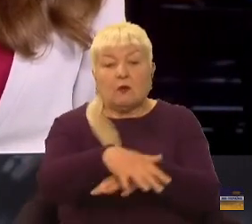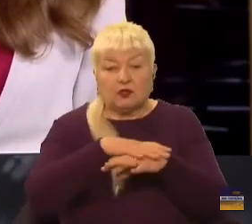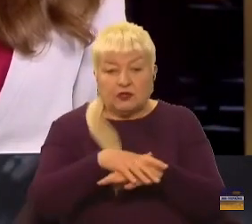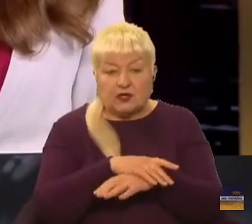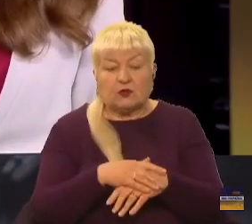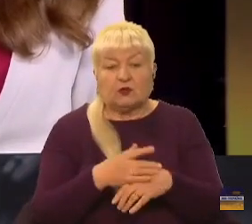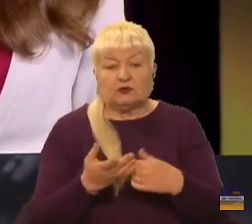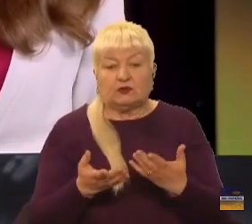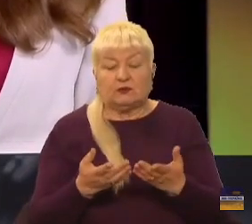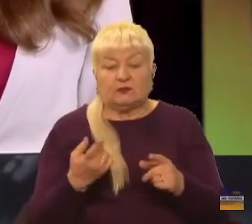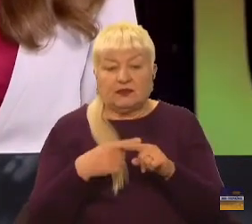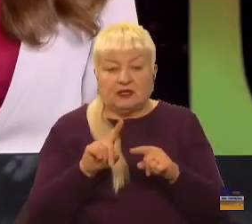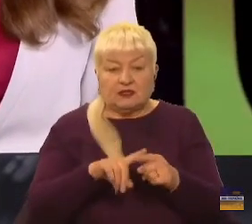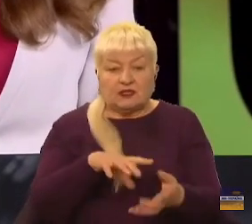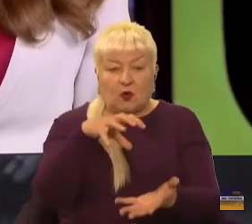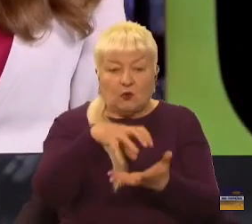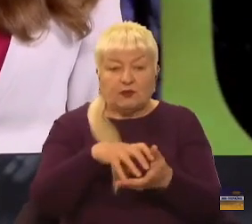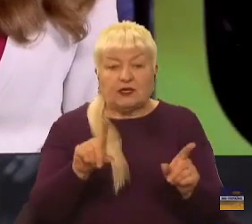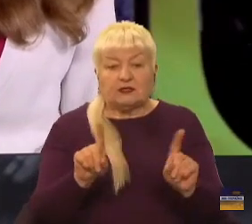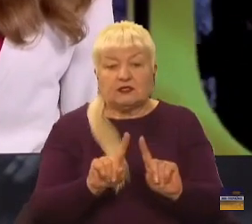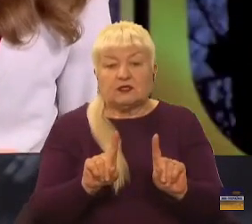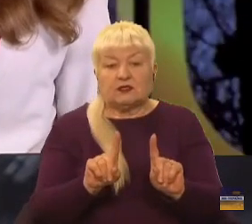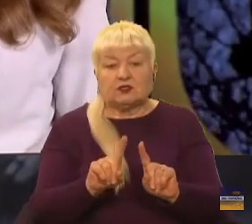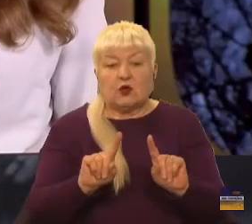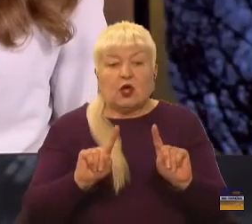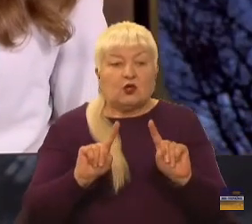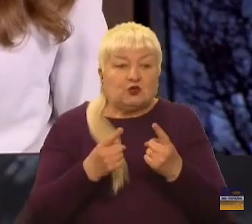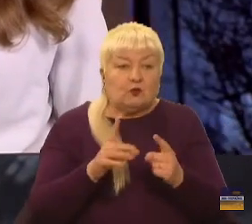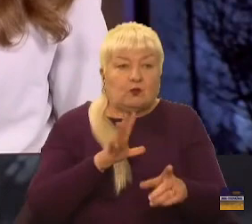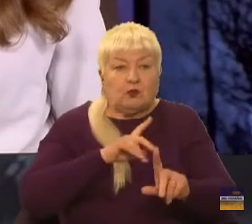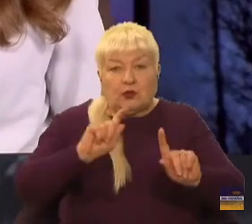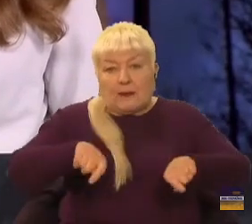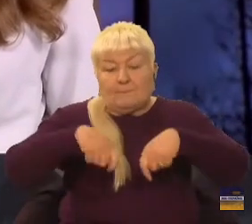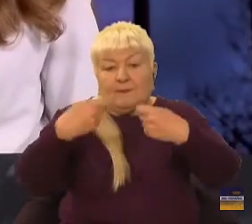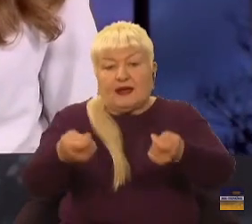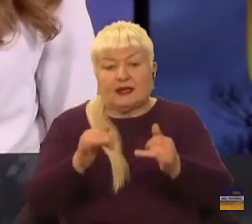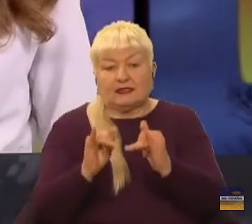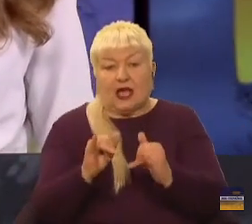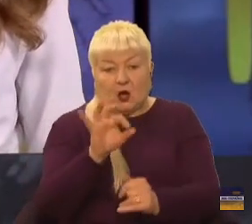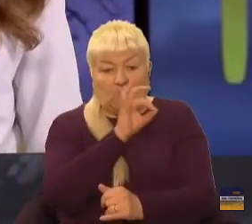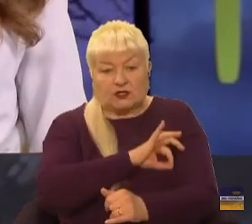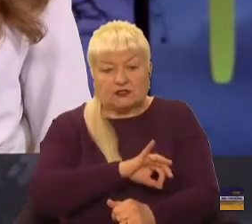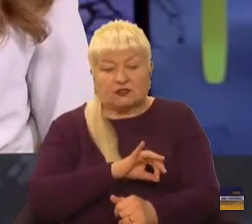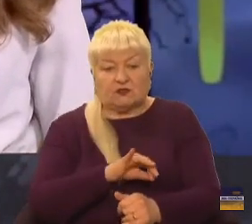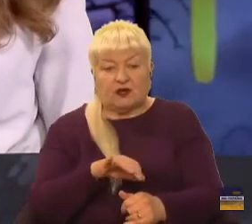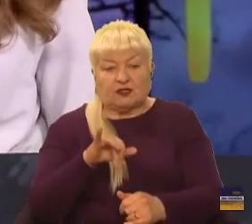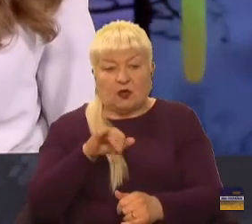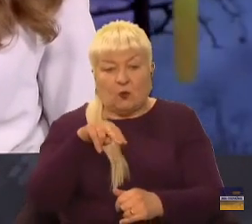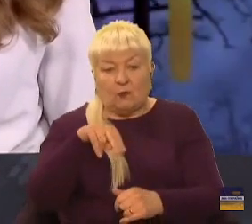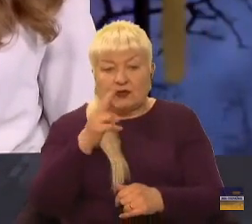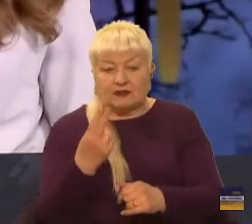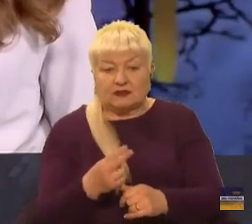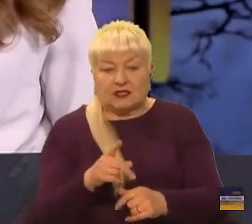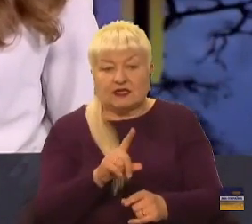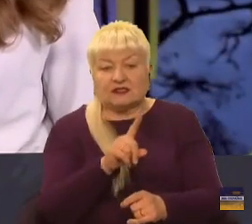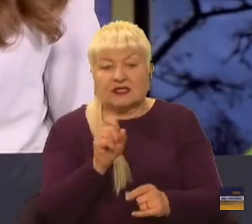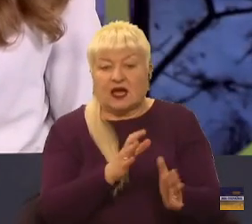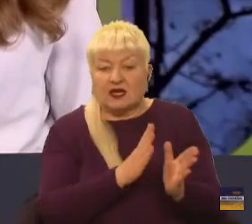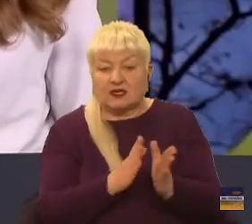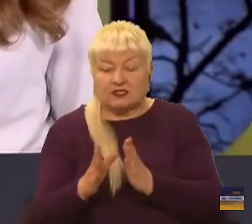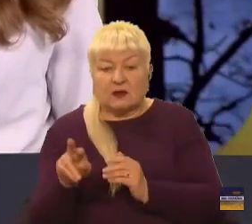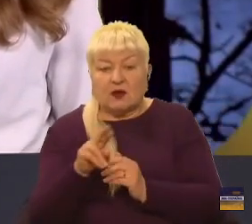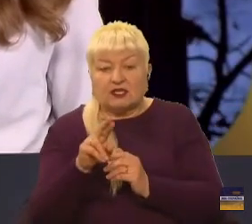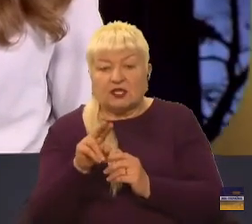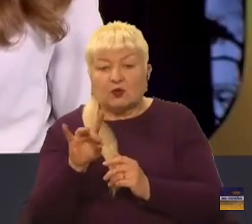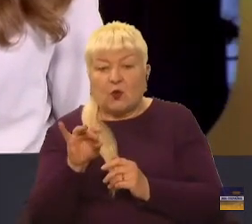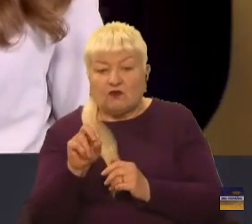Всі музейні об'єкти, які чомусь були передані в користування ОПЦ МП за режиму Януковича, належать